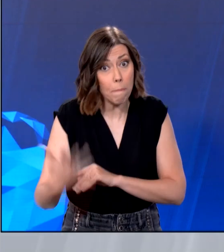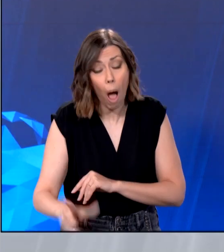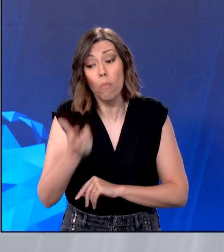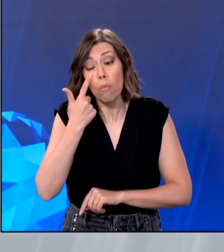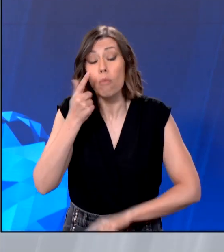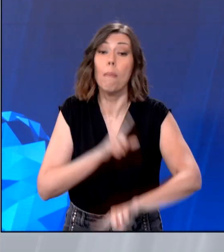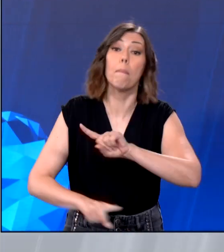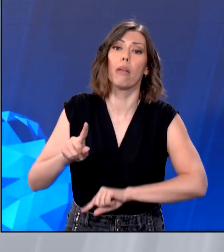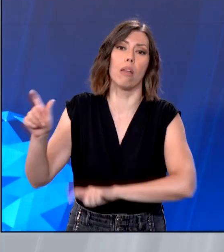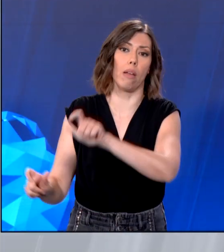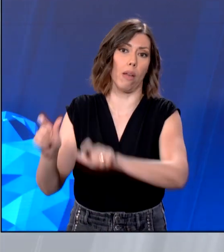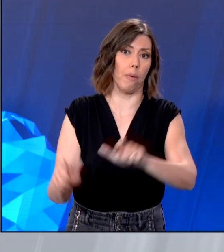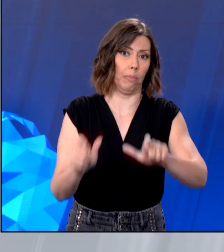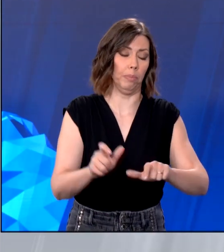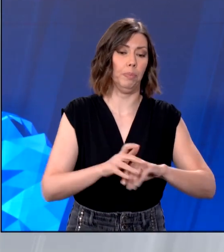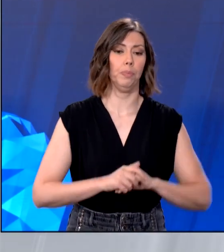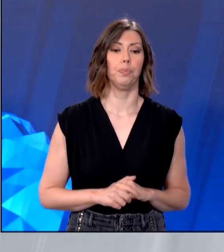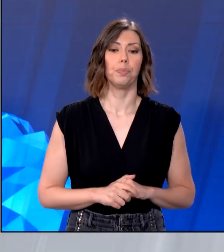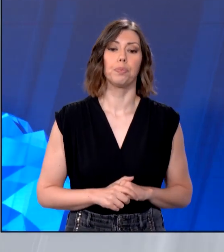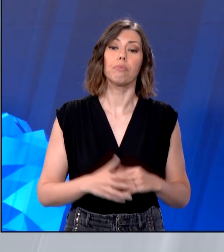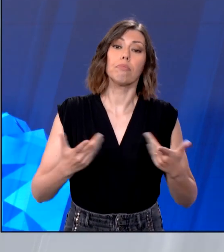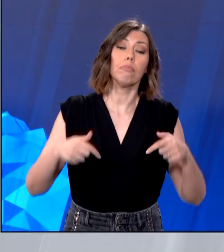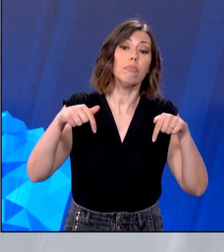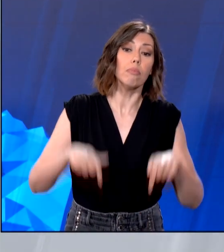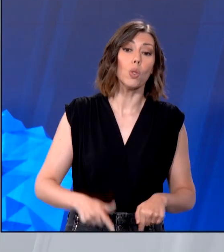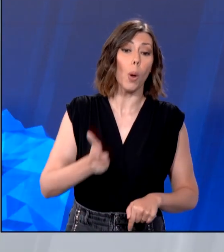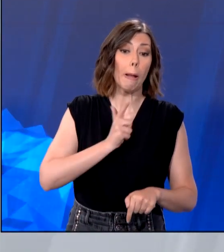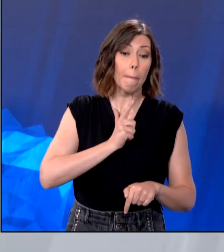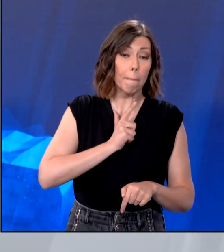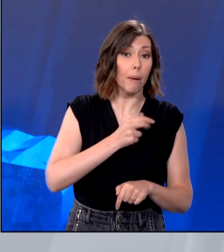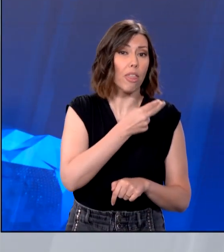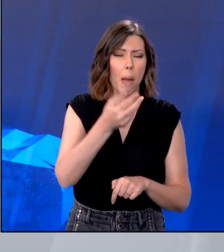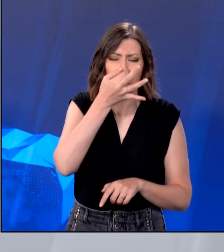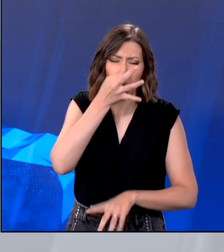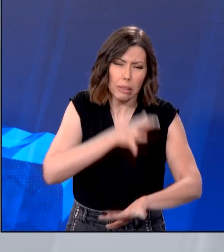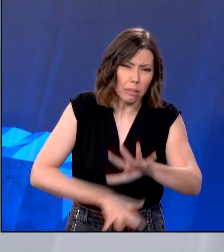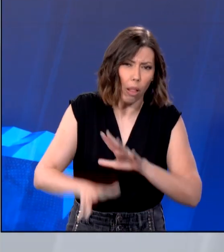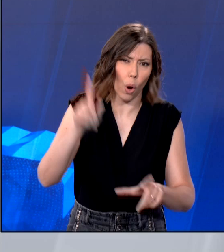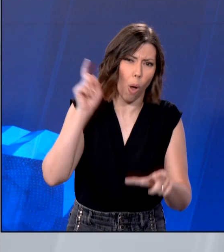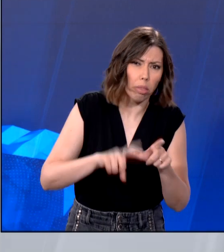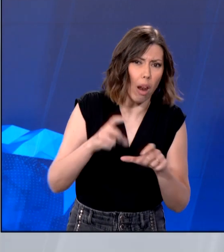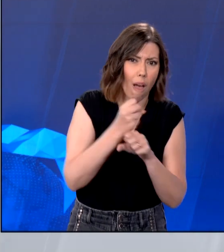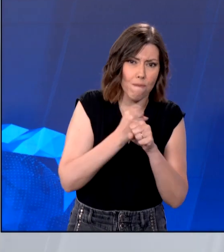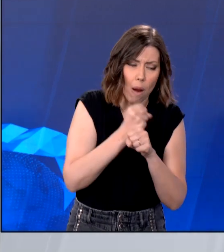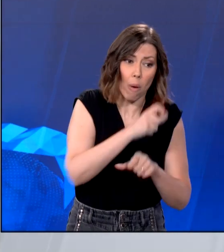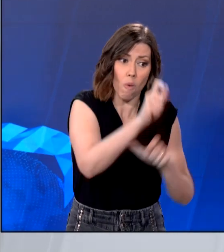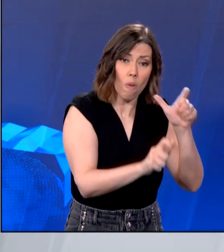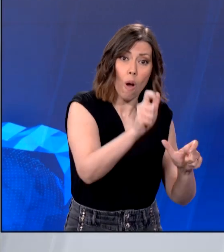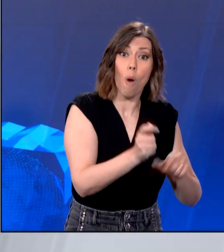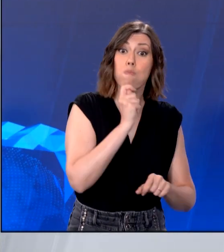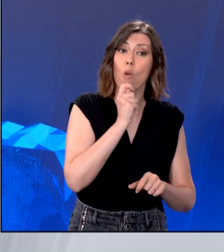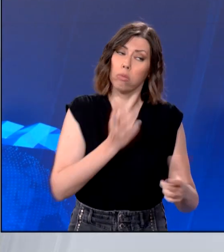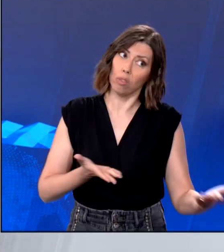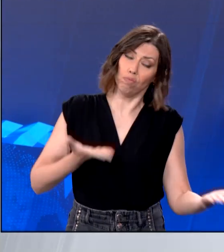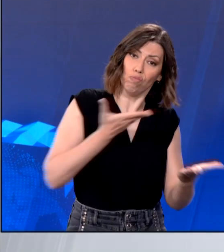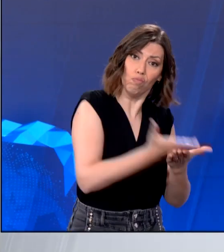απόφαση για το αν θα βγουν οι κουκούλες από τους προστατευόμενους μάρτυρες στην υπόθεση της Νοβάρτης μετά από σχετικά αιτήματα πολιτικών προσώπων θα λάβει